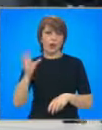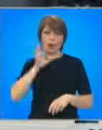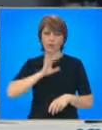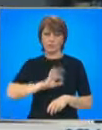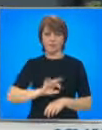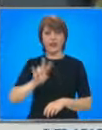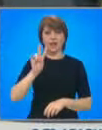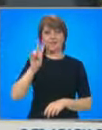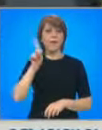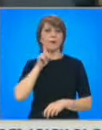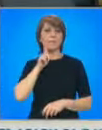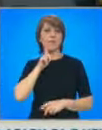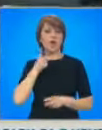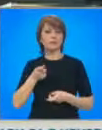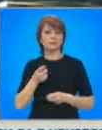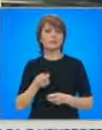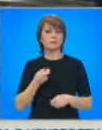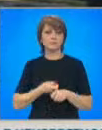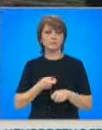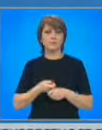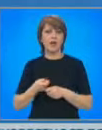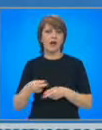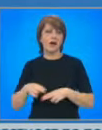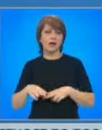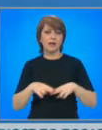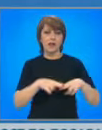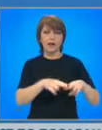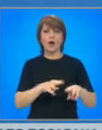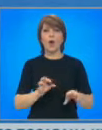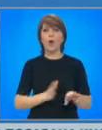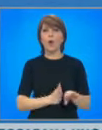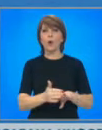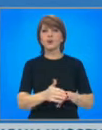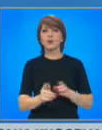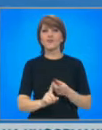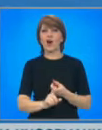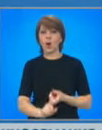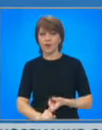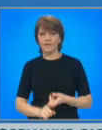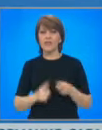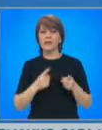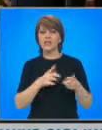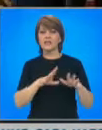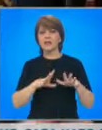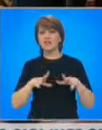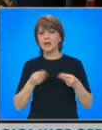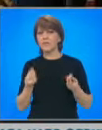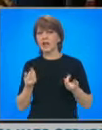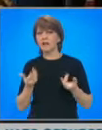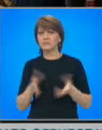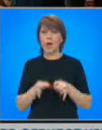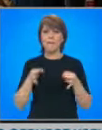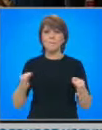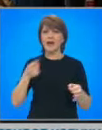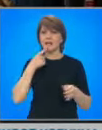бяха транспортирани в добро състояние към остров Корфу. И доколкото знам, те са предприели вече рязани там на рампа, някаква много